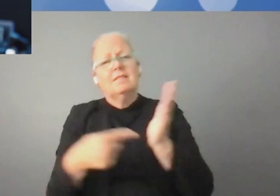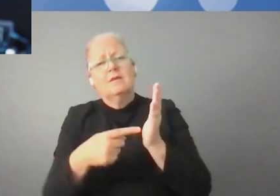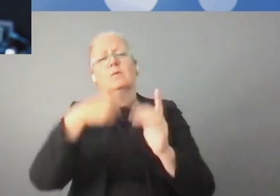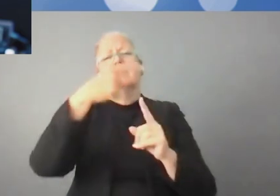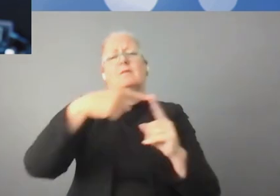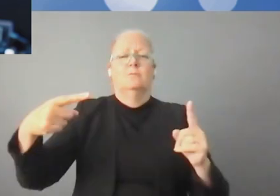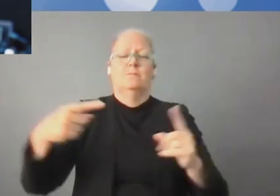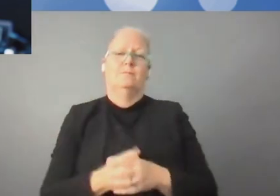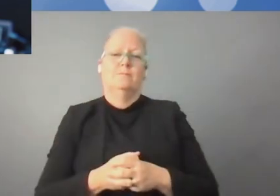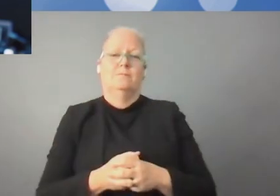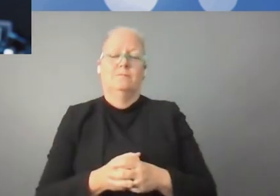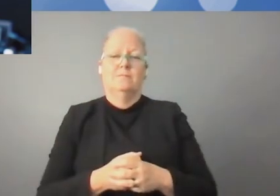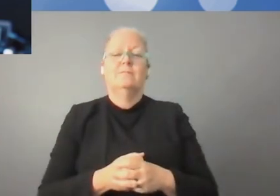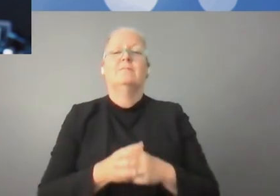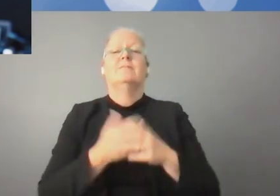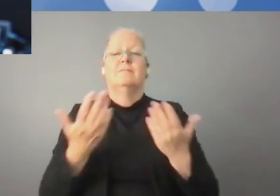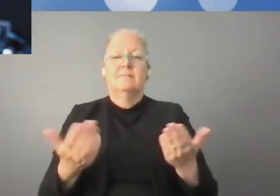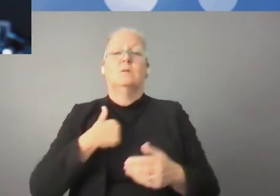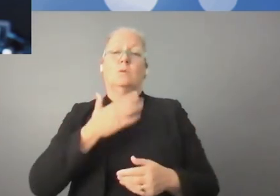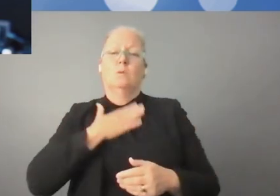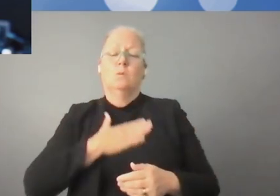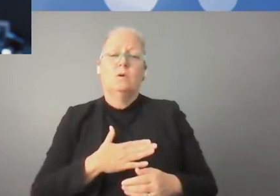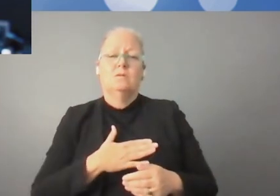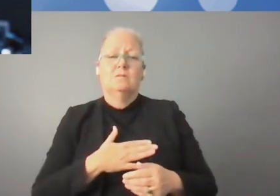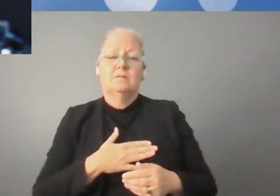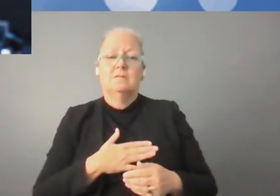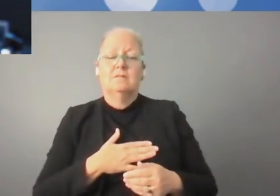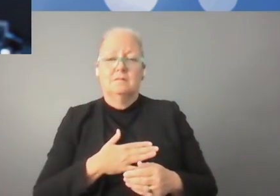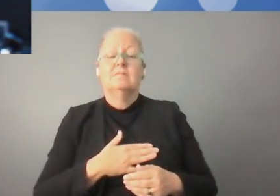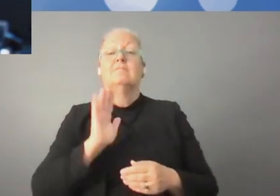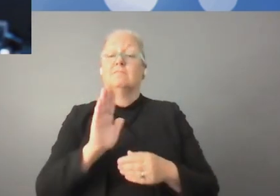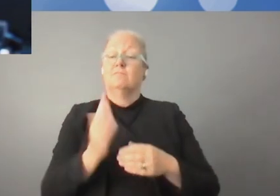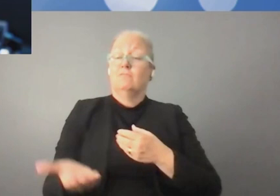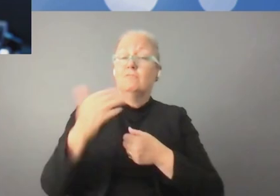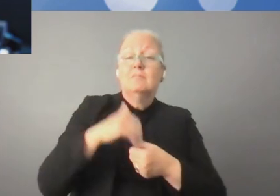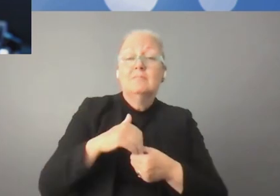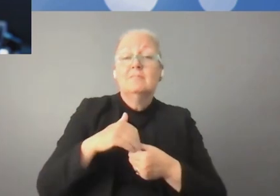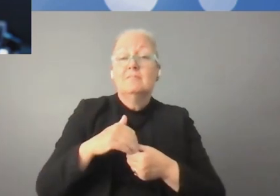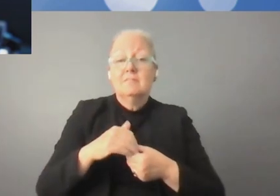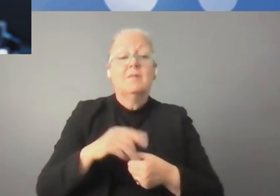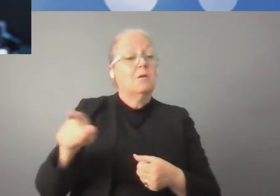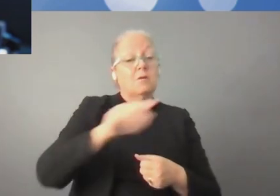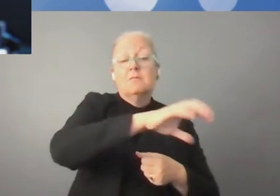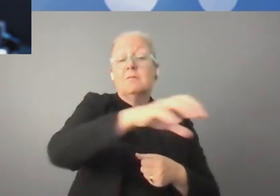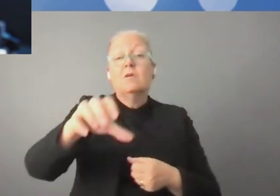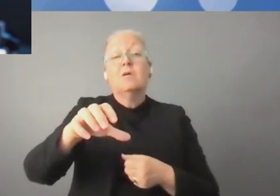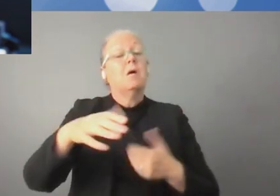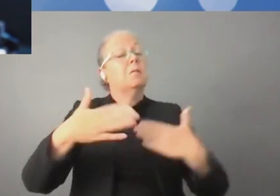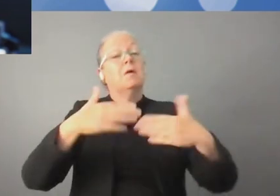pendant la création de la Société de l'information et des technologies numériques. Nous voulons assurer